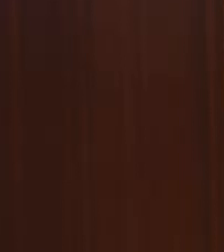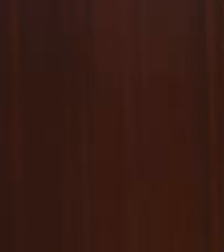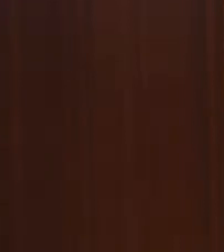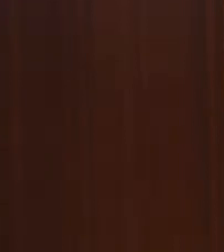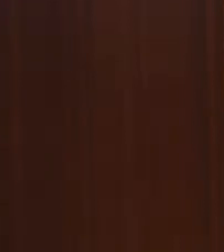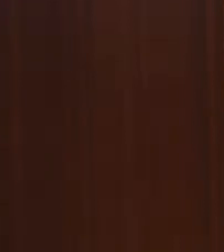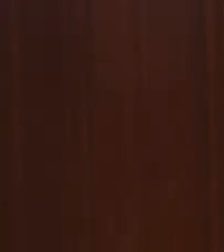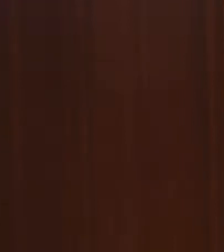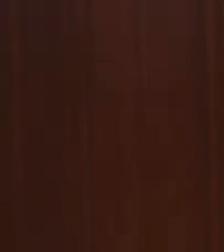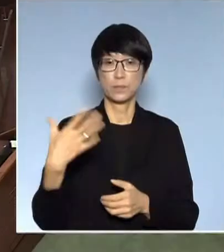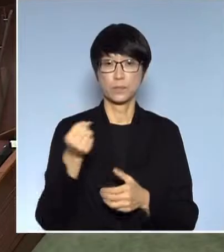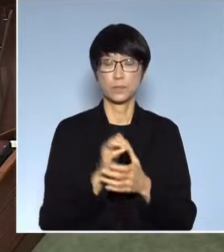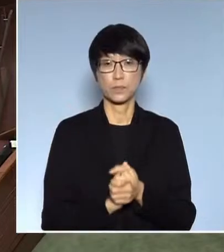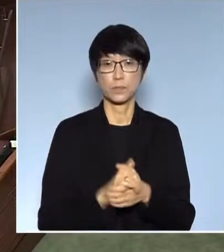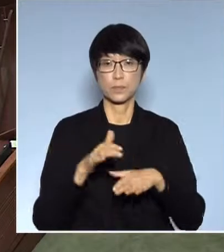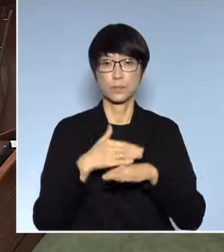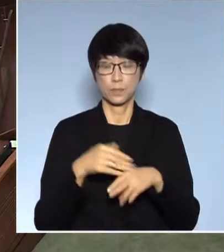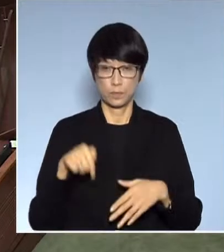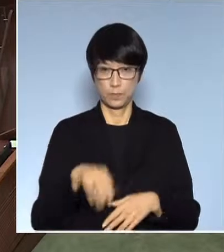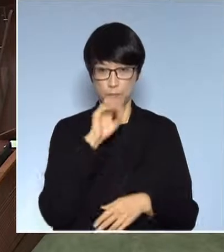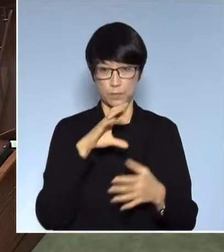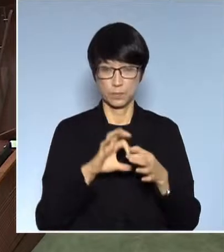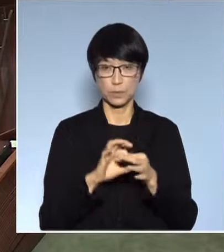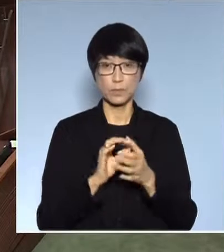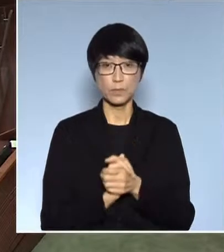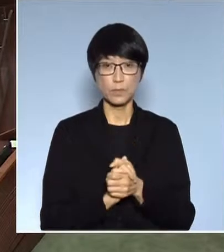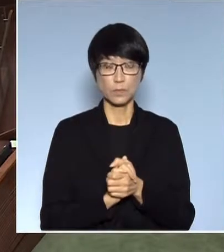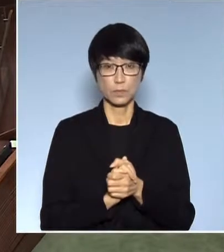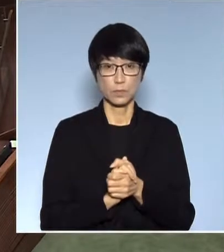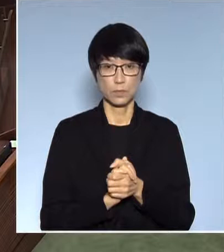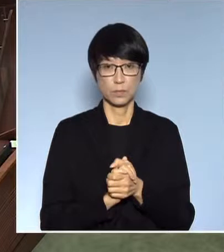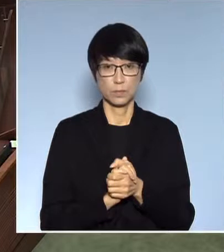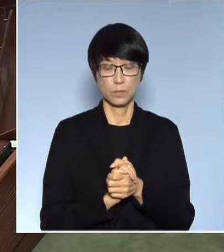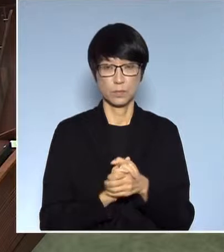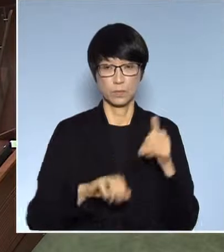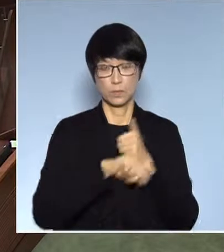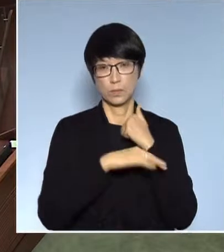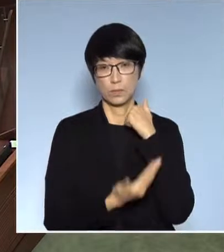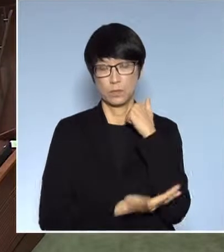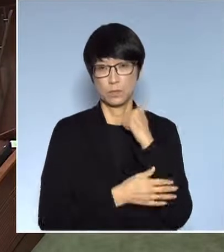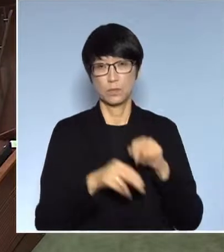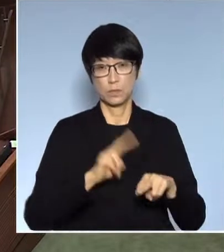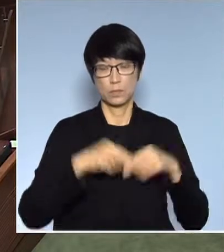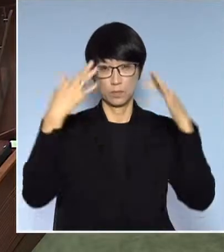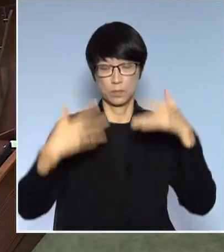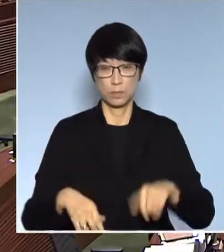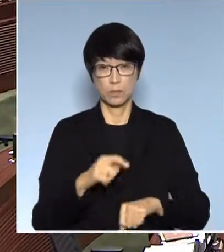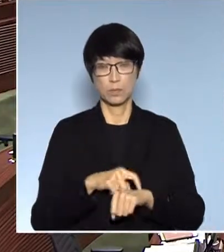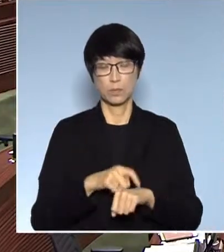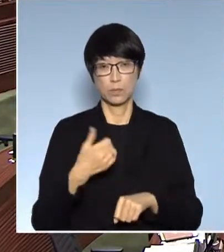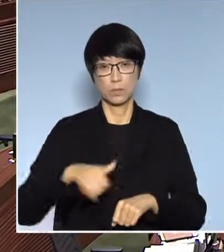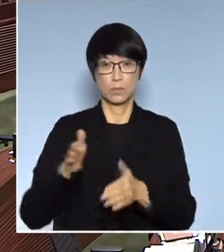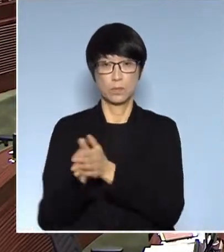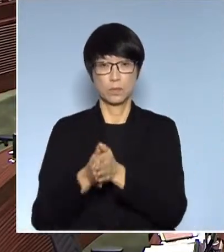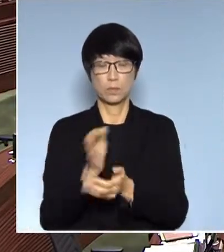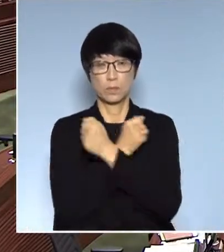謝謝主席主席 剛剛講到違反基本法一國兩制時間到休息和休息